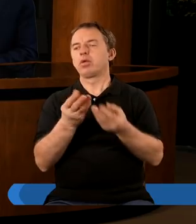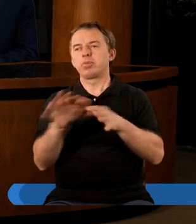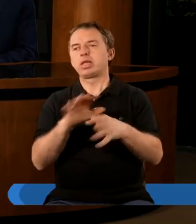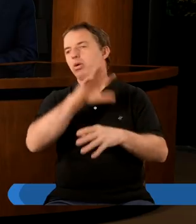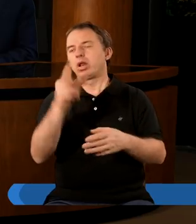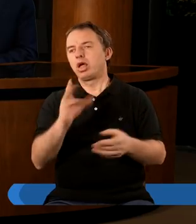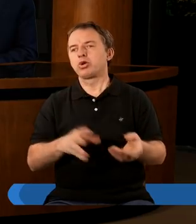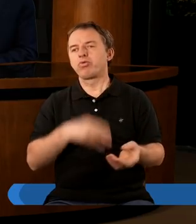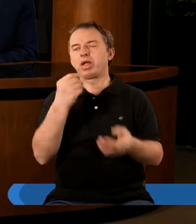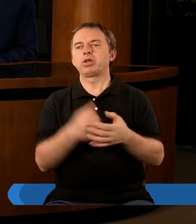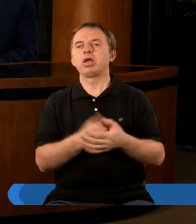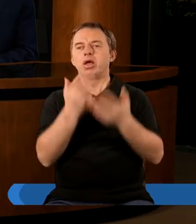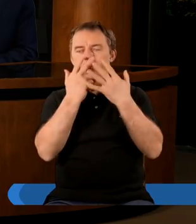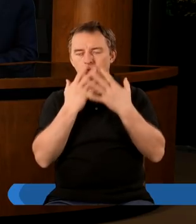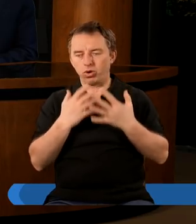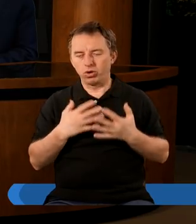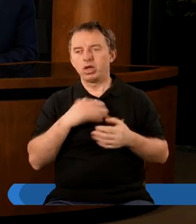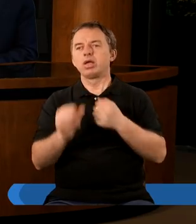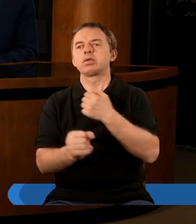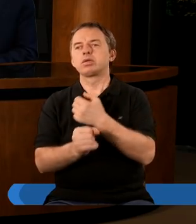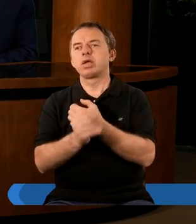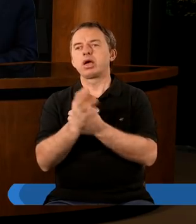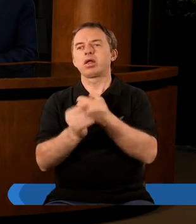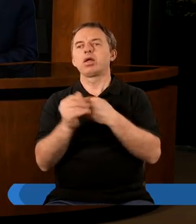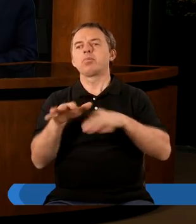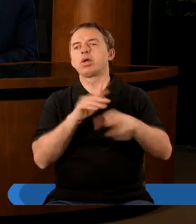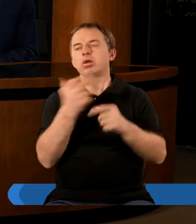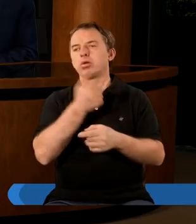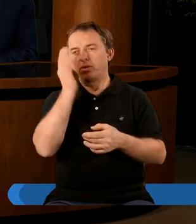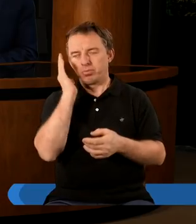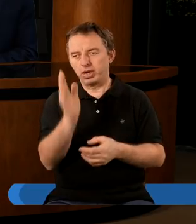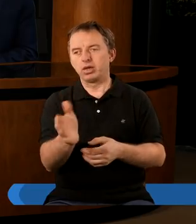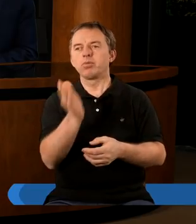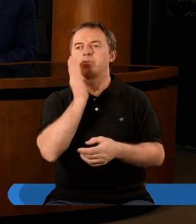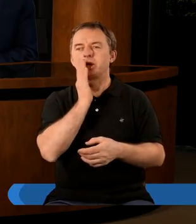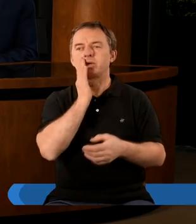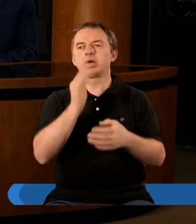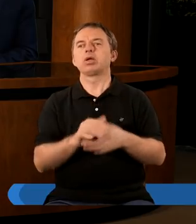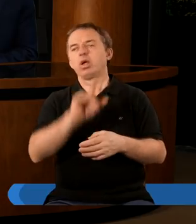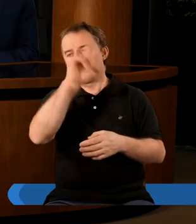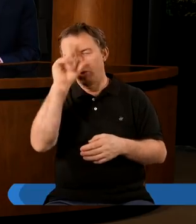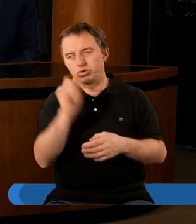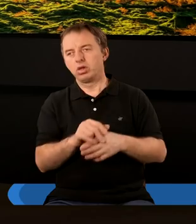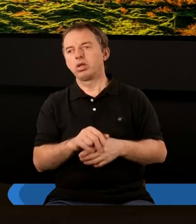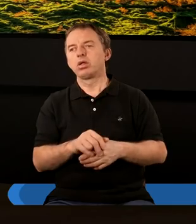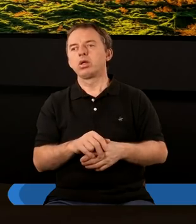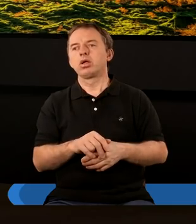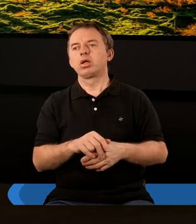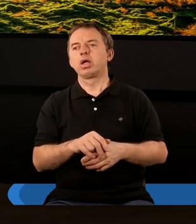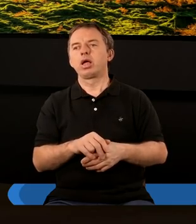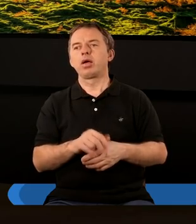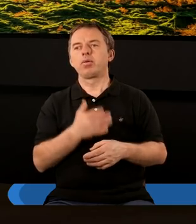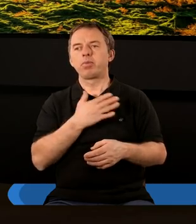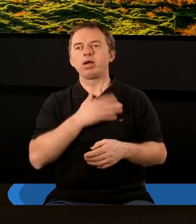najświętszym, tak, i pokazane jest, że Jerozolima, naciąc w miejsce, gdzie my będziemy mieszkać, my jako ludzie, bo to Jerozolima jest zbudowana,